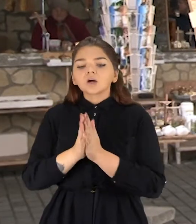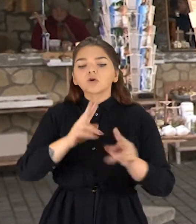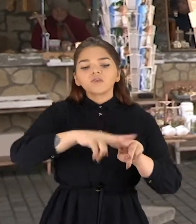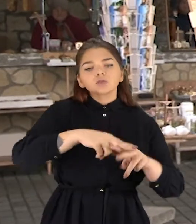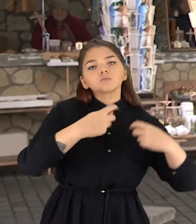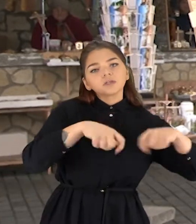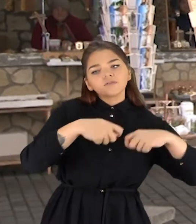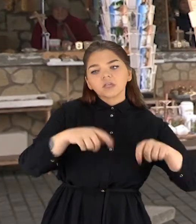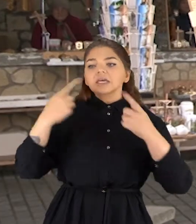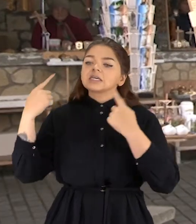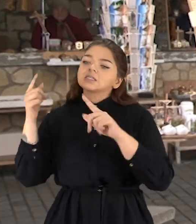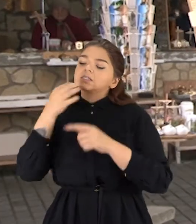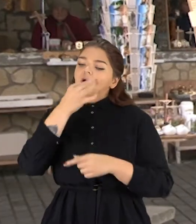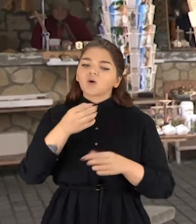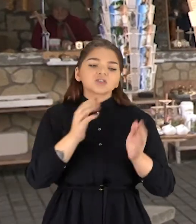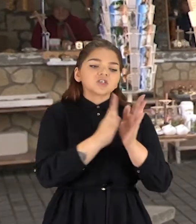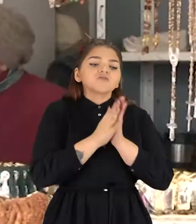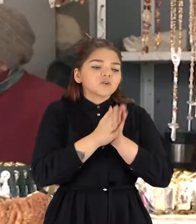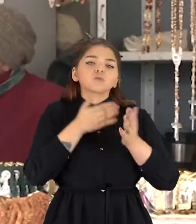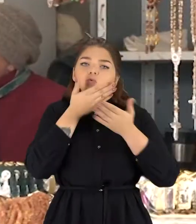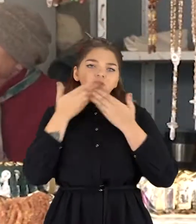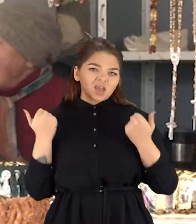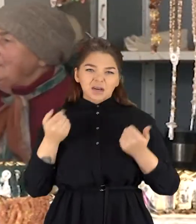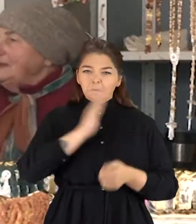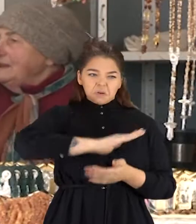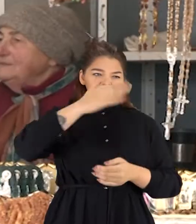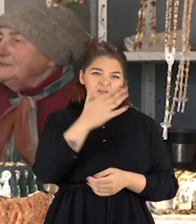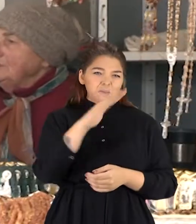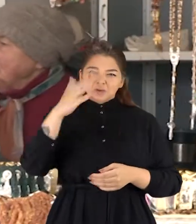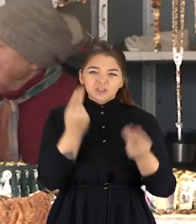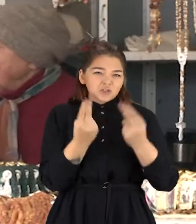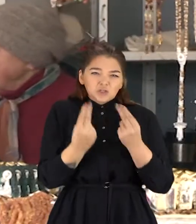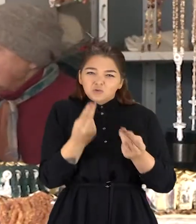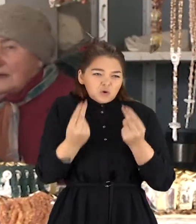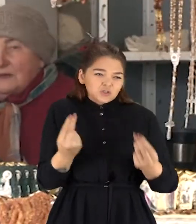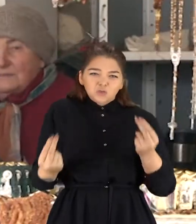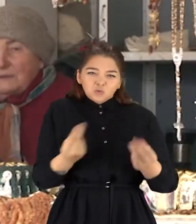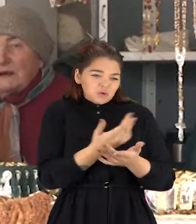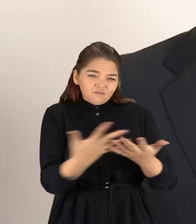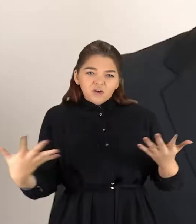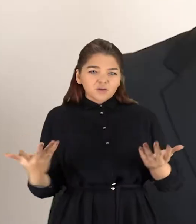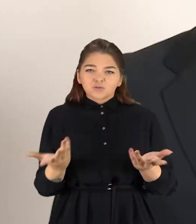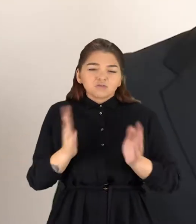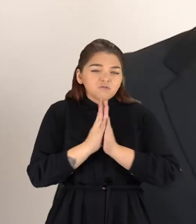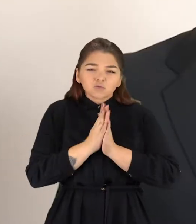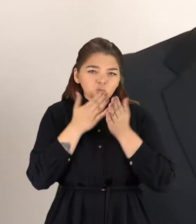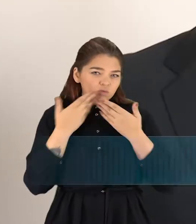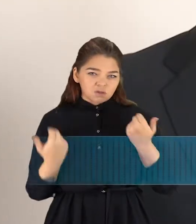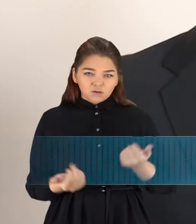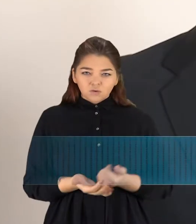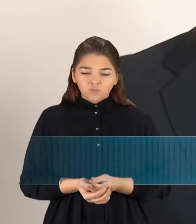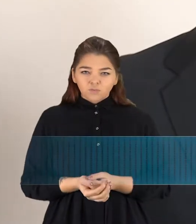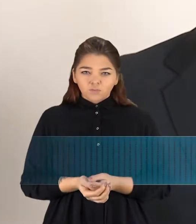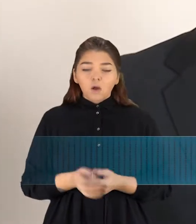kad jie bus šventesni. Išgyvendins blizgučius ir žaisliukus, kurie esa nedera prie kryžių kalno ir pamaldumo. Problemėlė buvo,